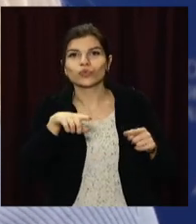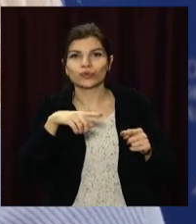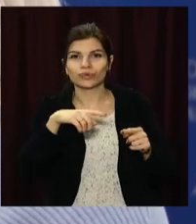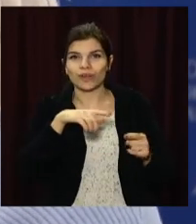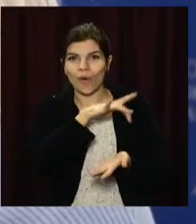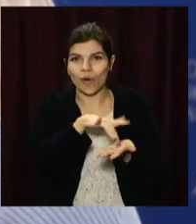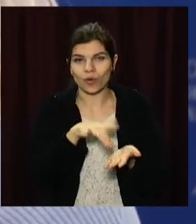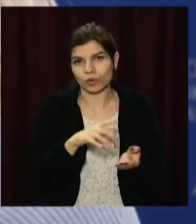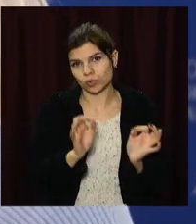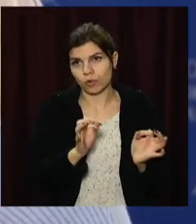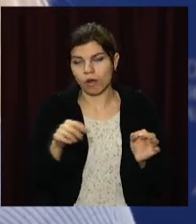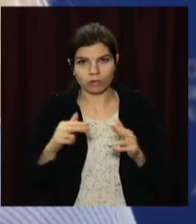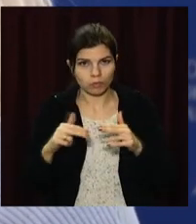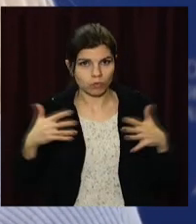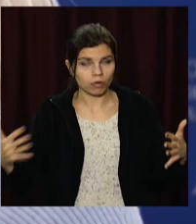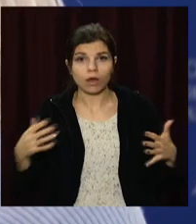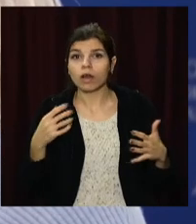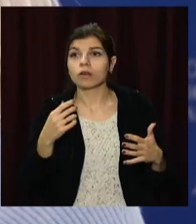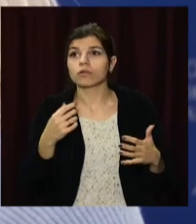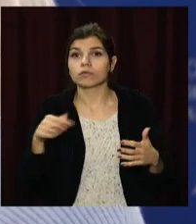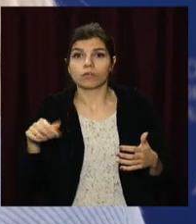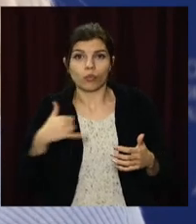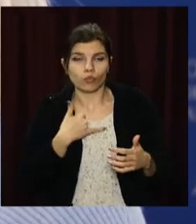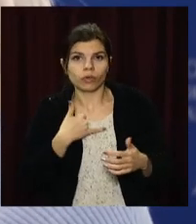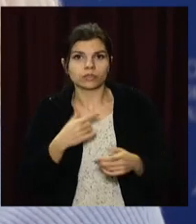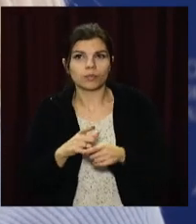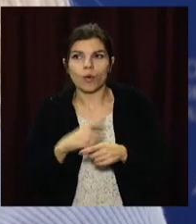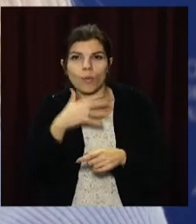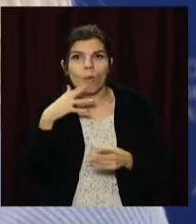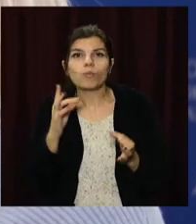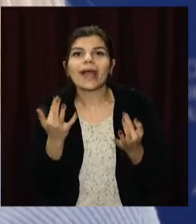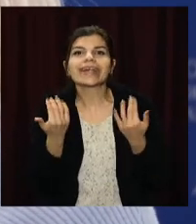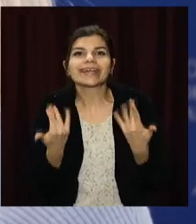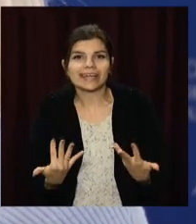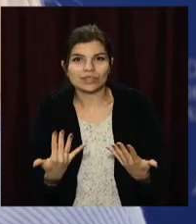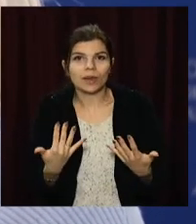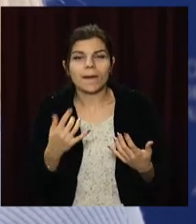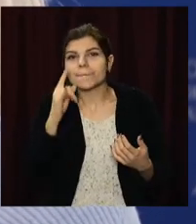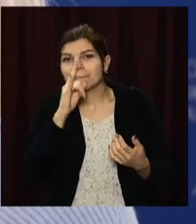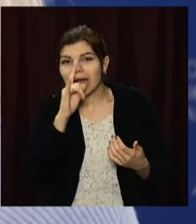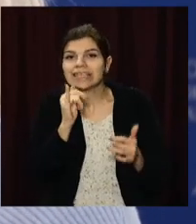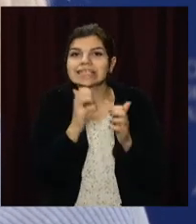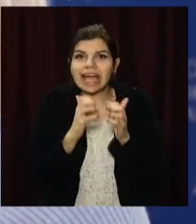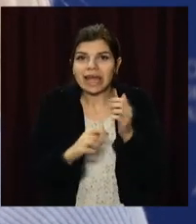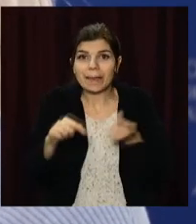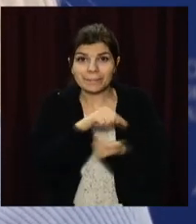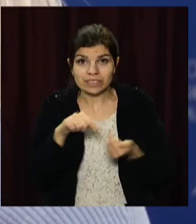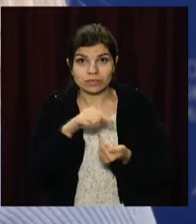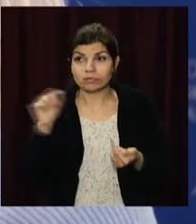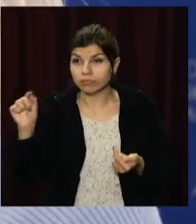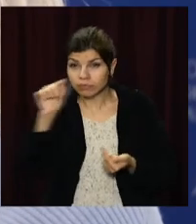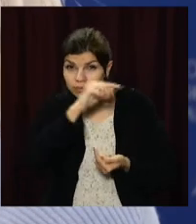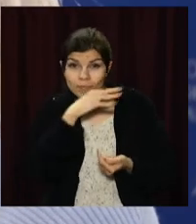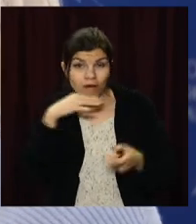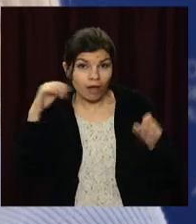ми займаємо лідируючі також позиції по кількості малого та середнього бізнесу в регіоні. І